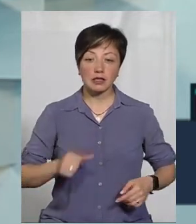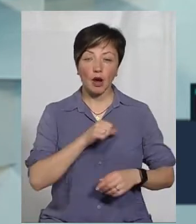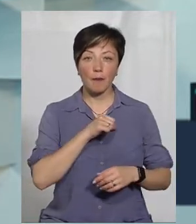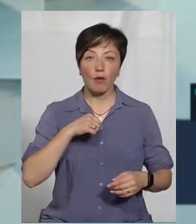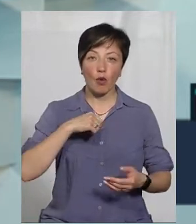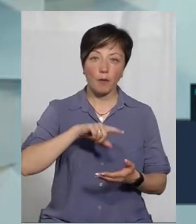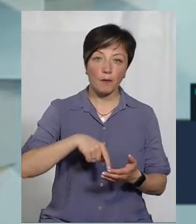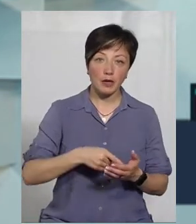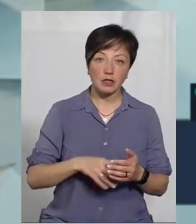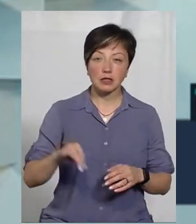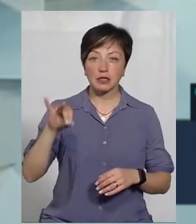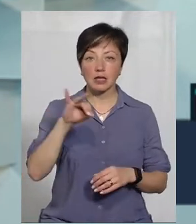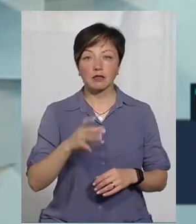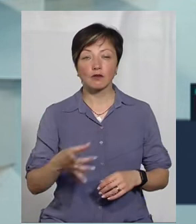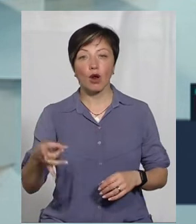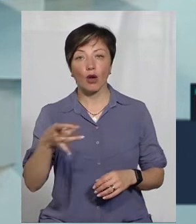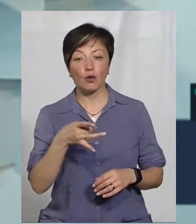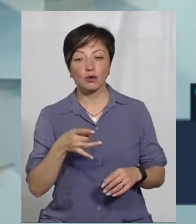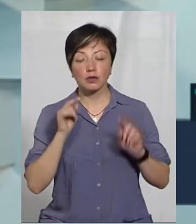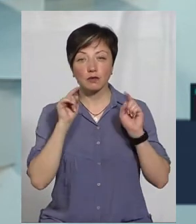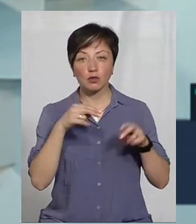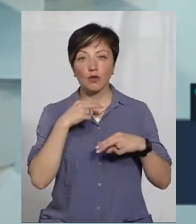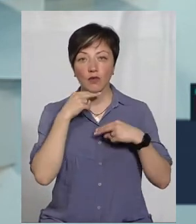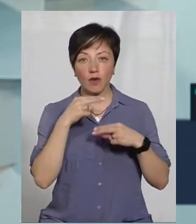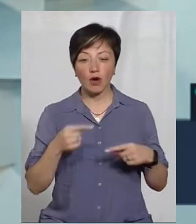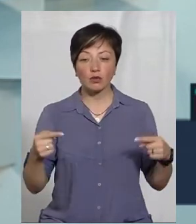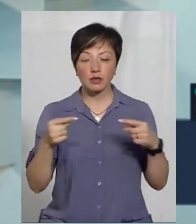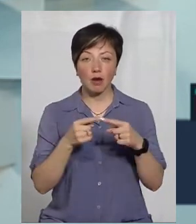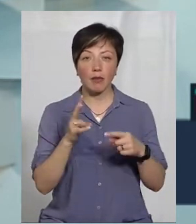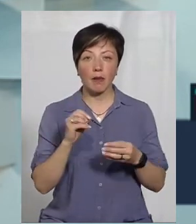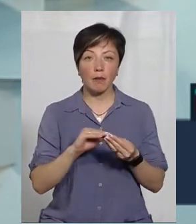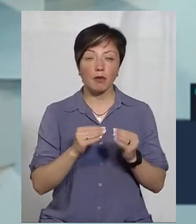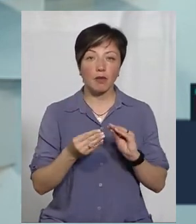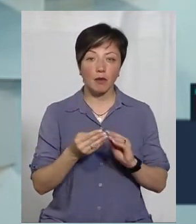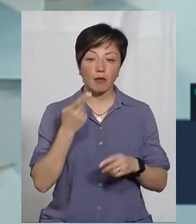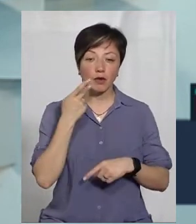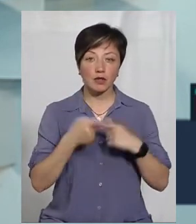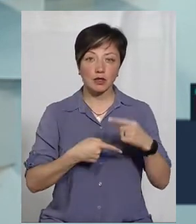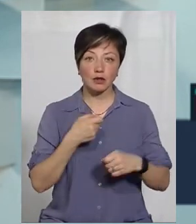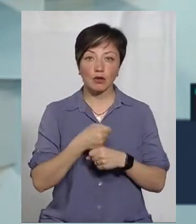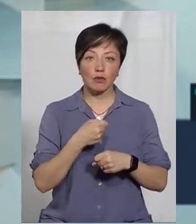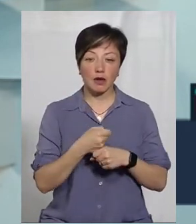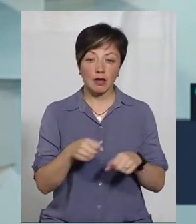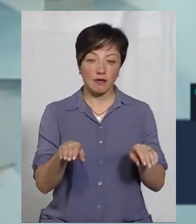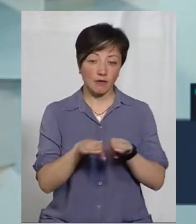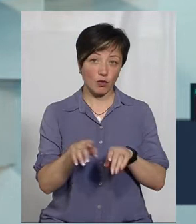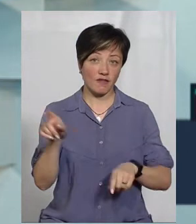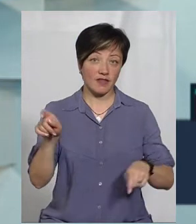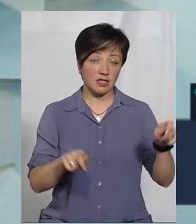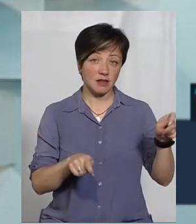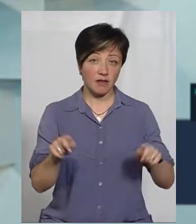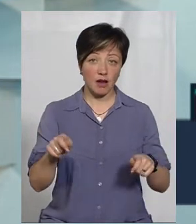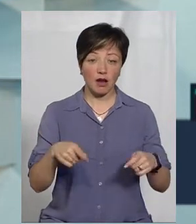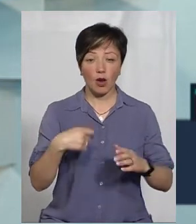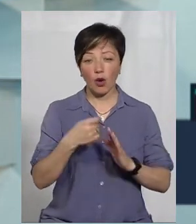міста і Зяславського району звернув увагу саме на проблему. Тому що постійно ми робили на фоні цього фестивалю